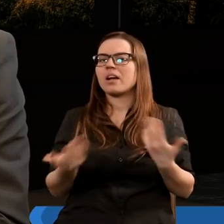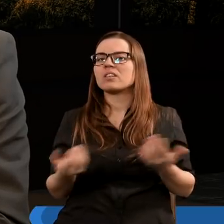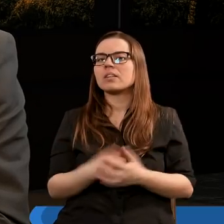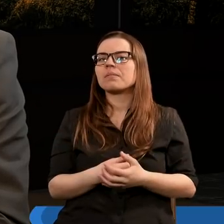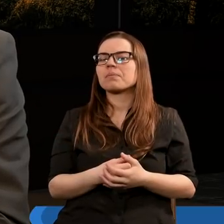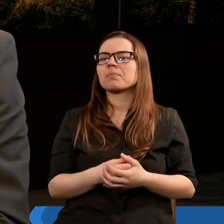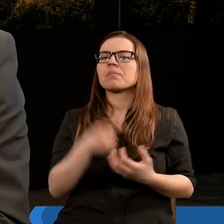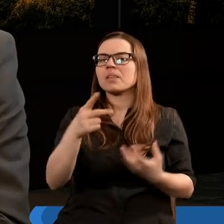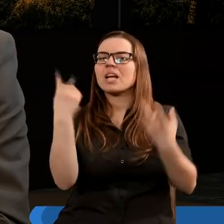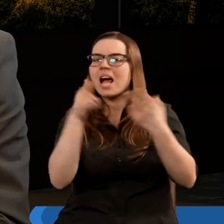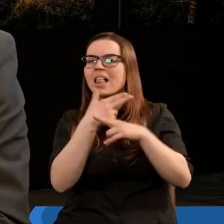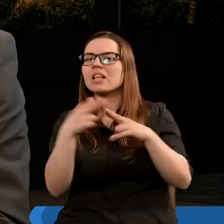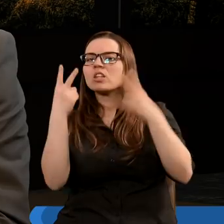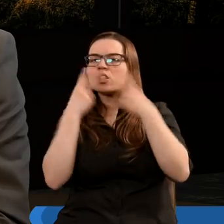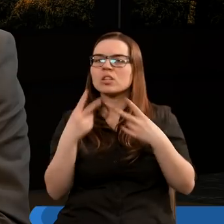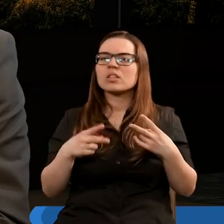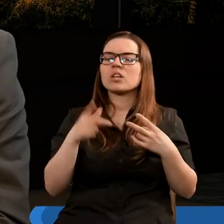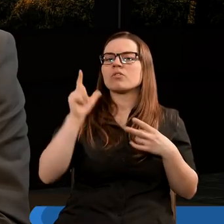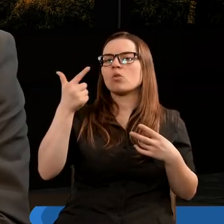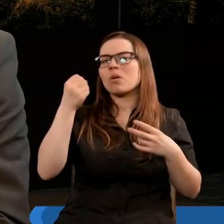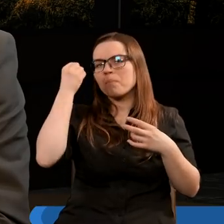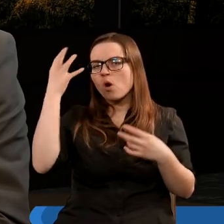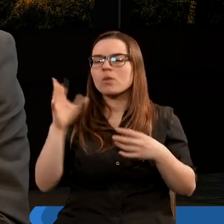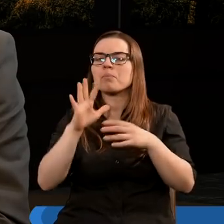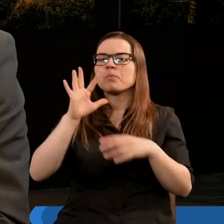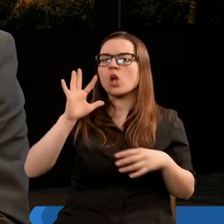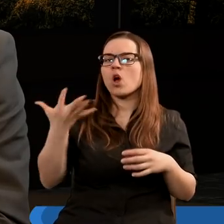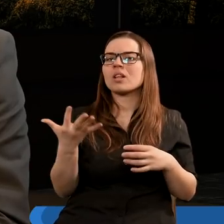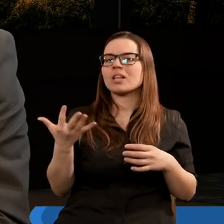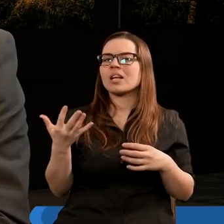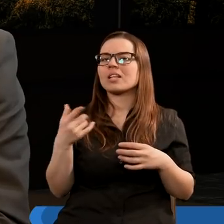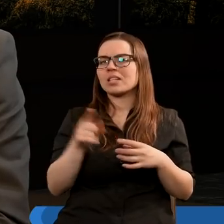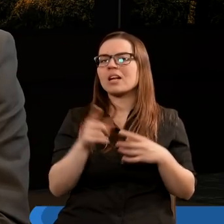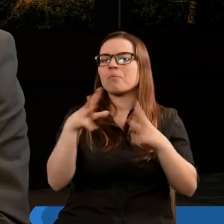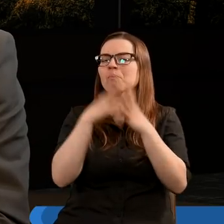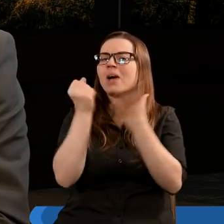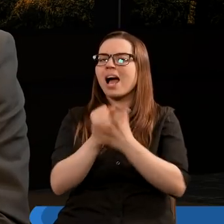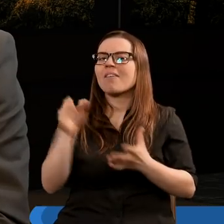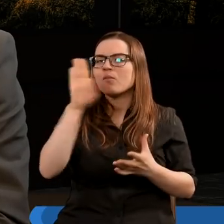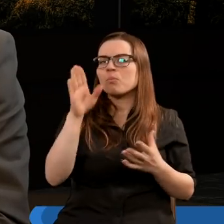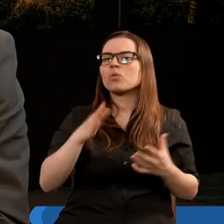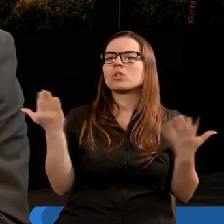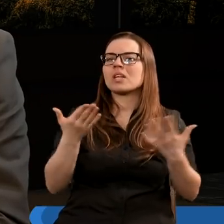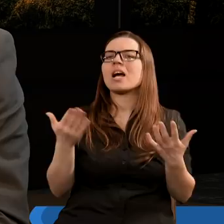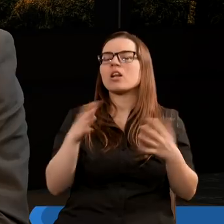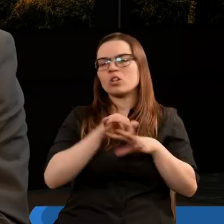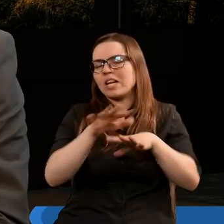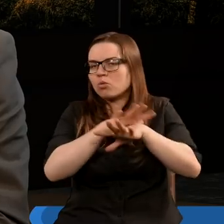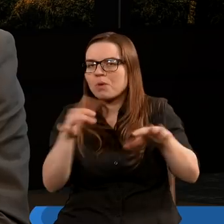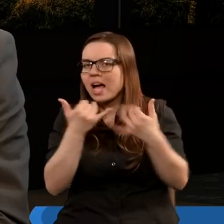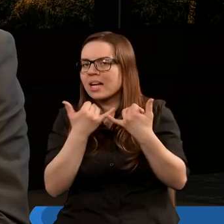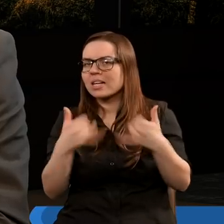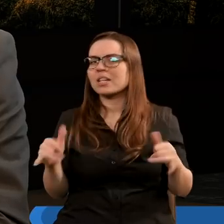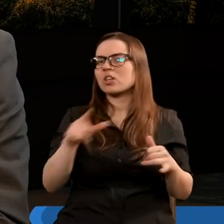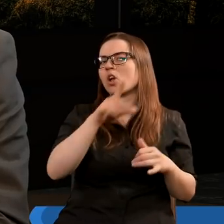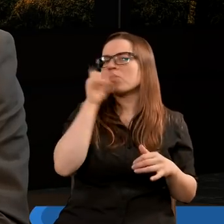Prawo Boże, kiedy wczytamy się w II Mojżeszowej, w V, to to Prawo Boże zupełnie jest inne,